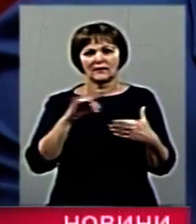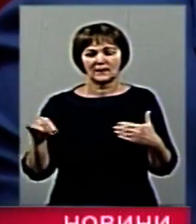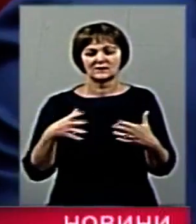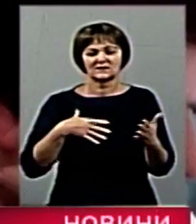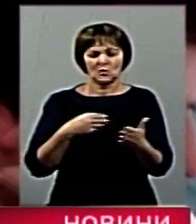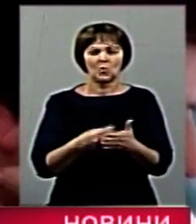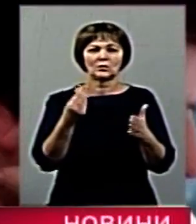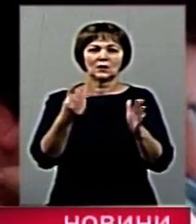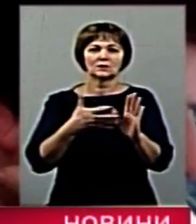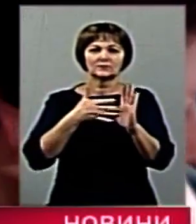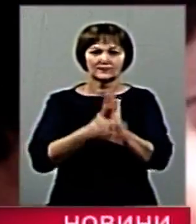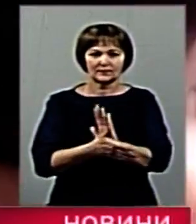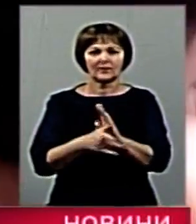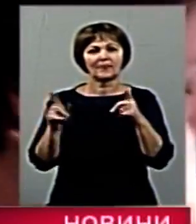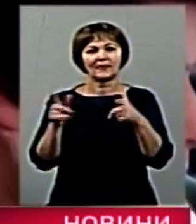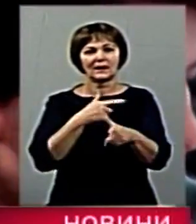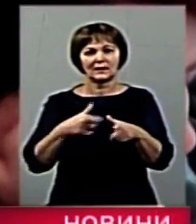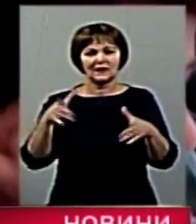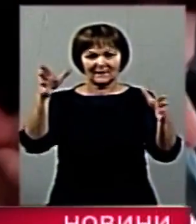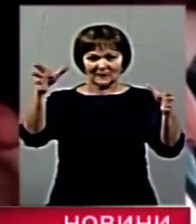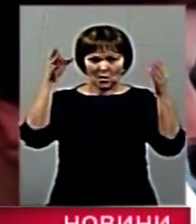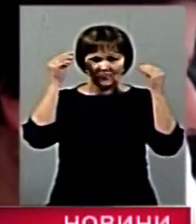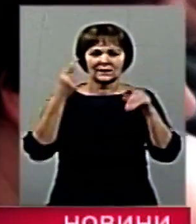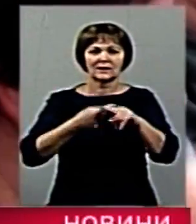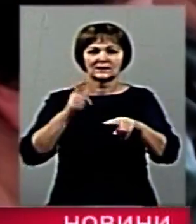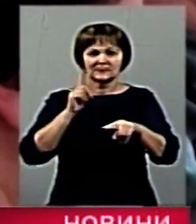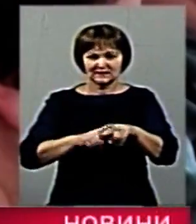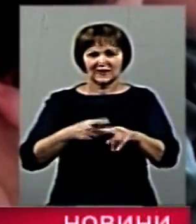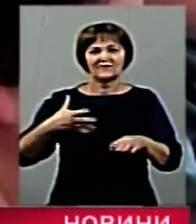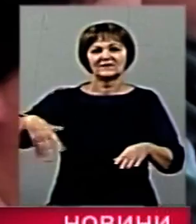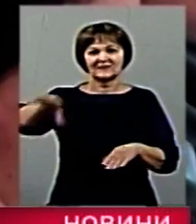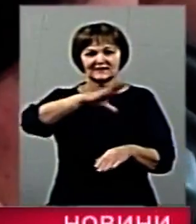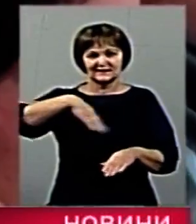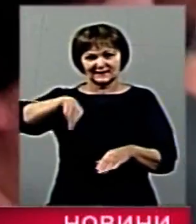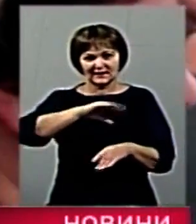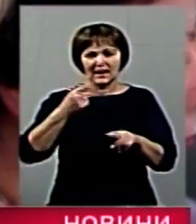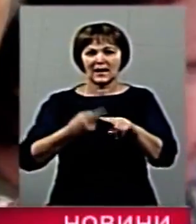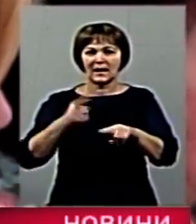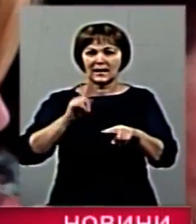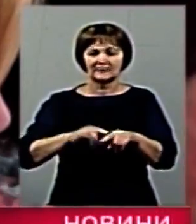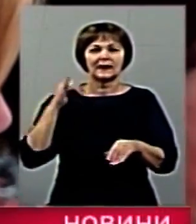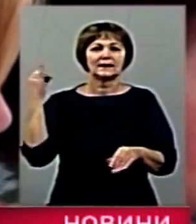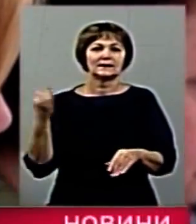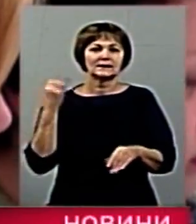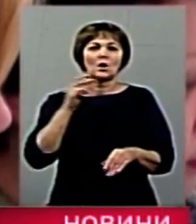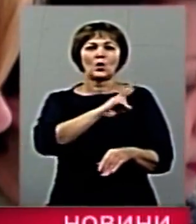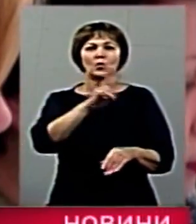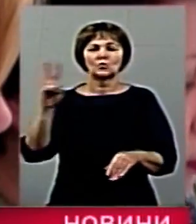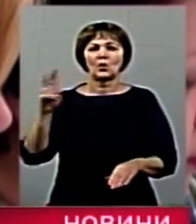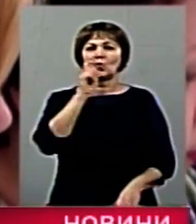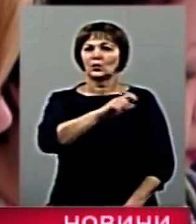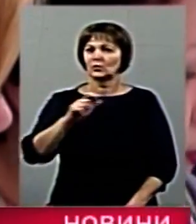свій кошт. Що враховані в цій концепції і скрізь інтереси маломобільних